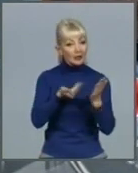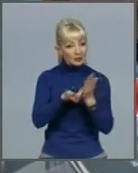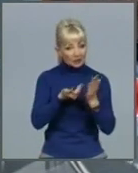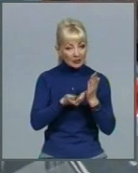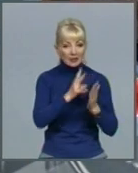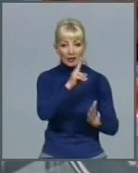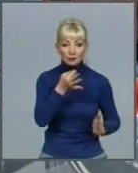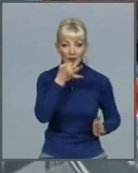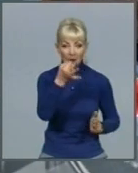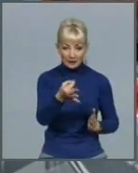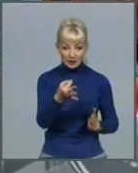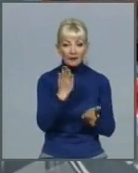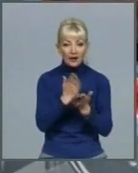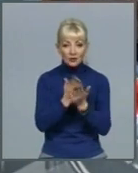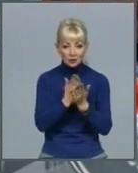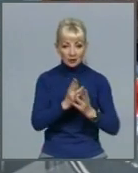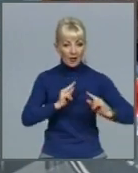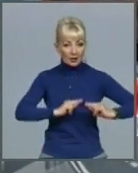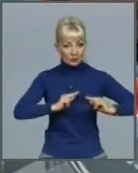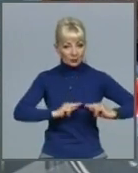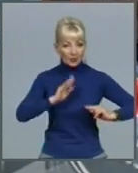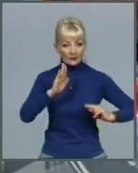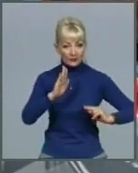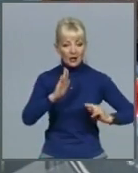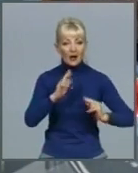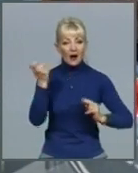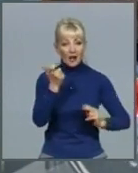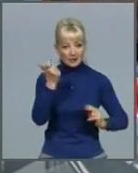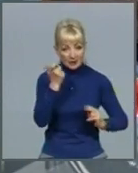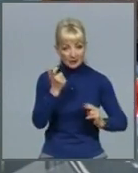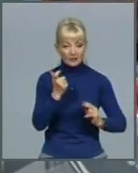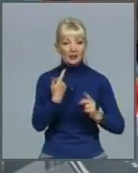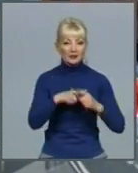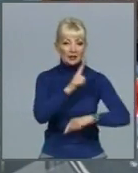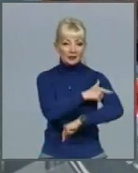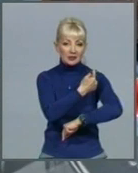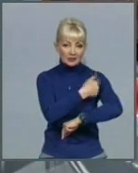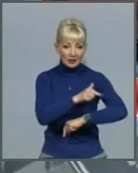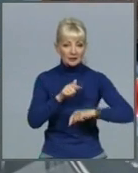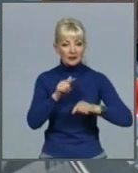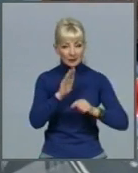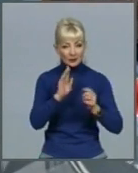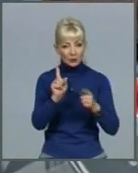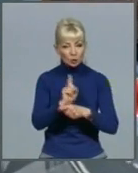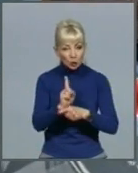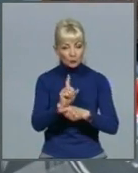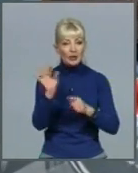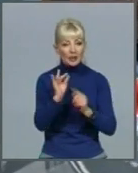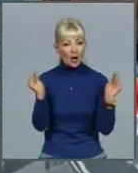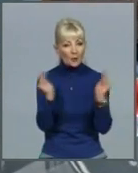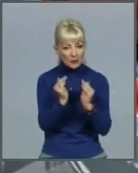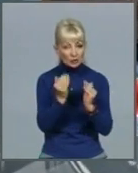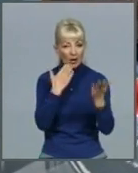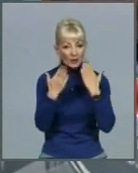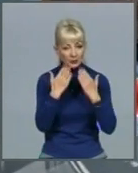перебування працівників у господарствах, окремі виходи, санітарні вузли, обмеження контактів до мінімуму, розподіл працівників